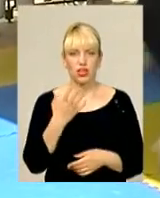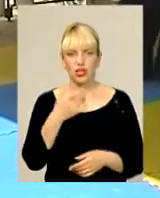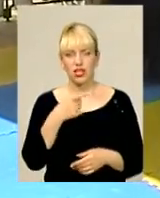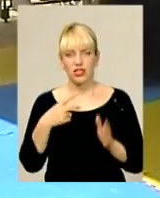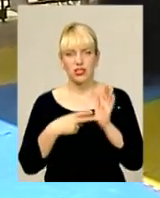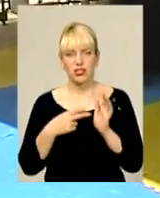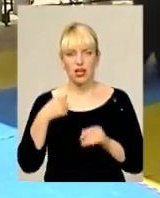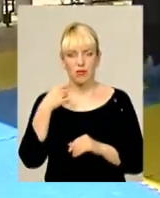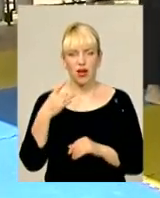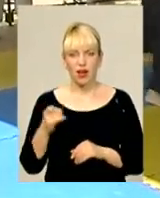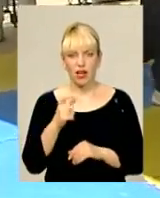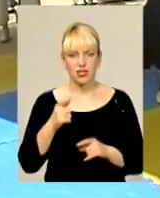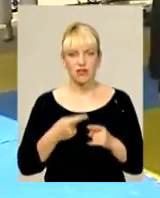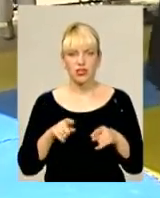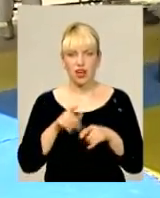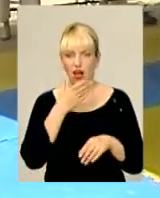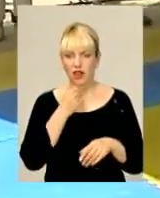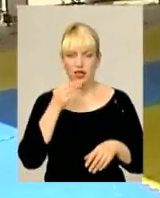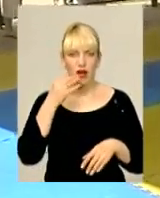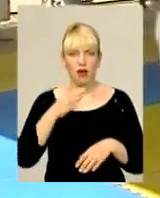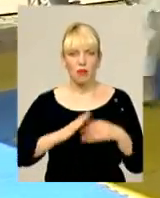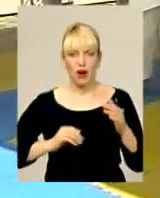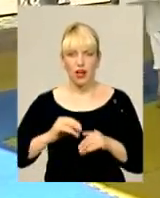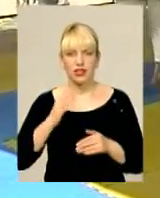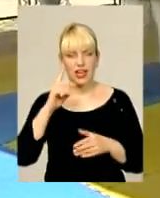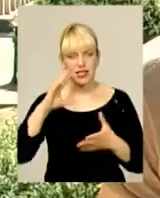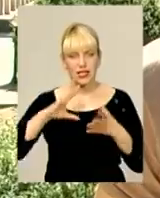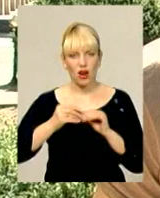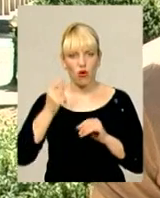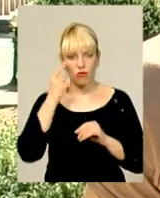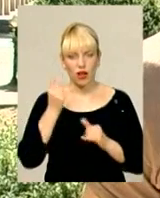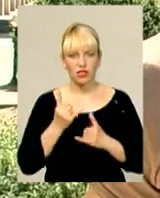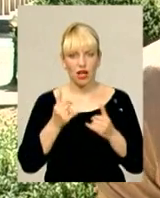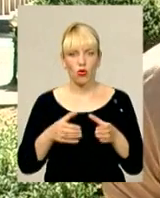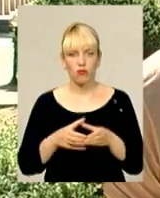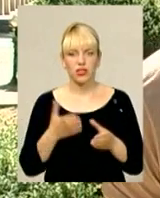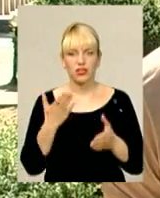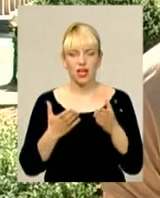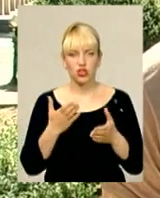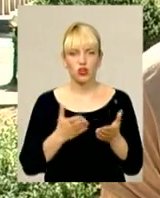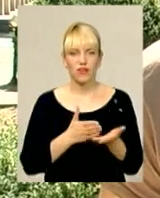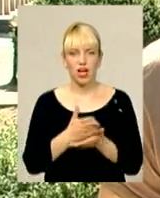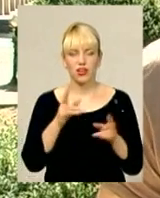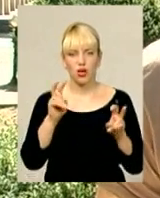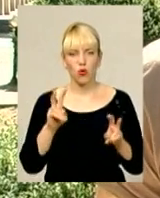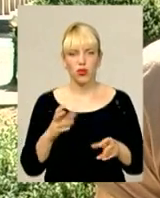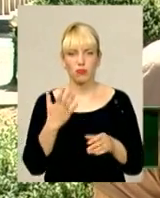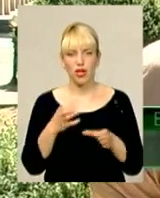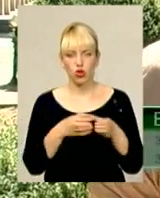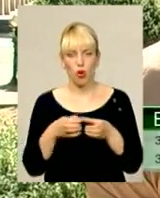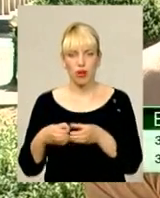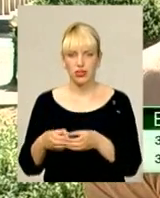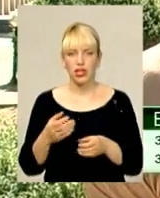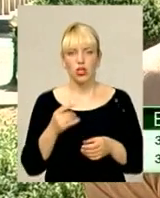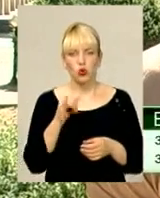разів. А це, за словами тренерів, і гарна практика, і залікові бали для команди. Якщо в категорії, наприклад, п'ять команд, то одна